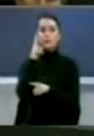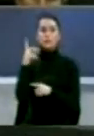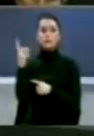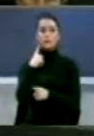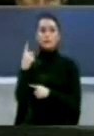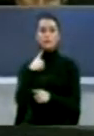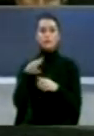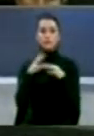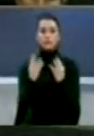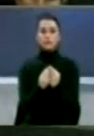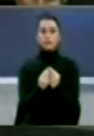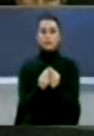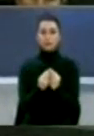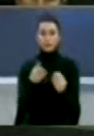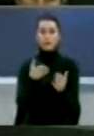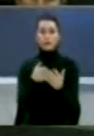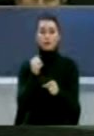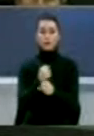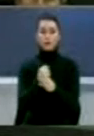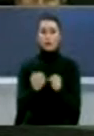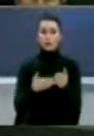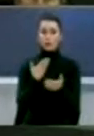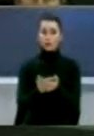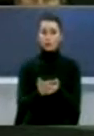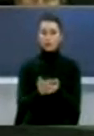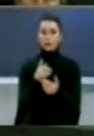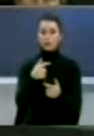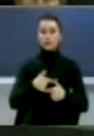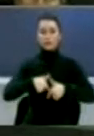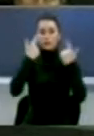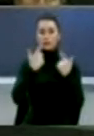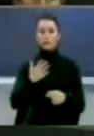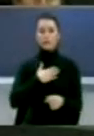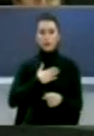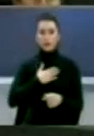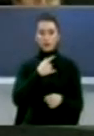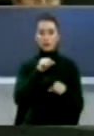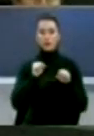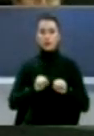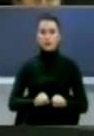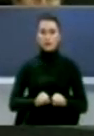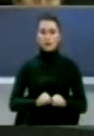Përpozim plani i punës të kuvendit